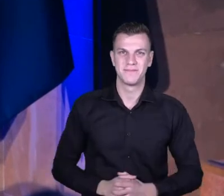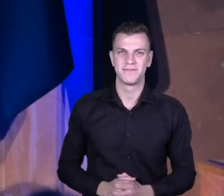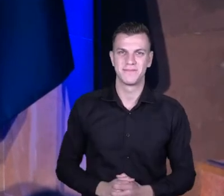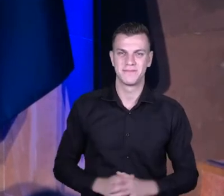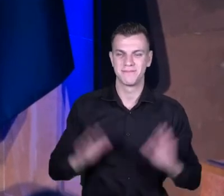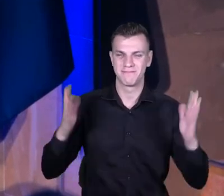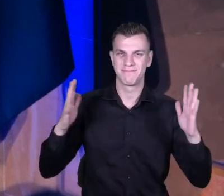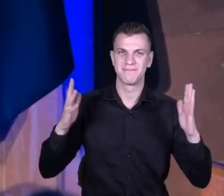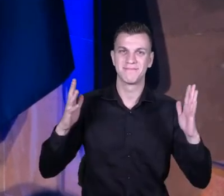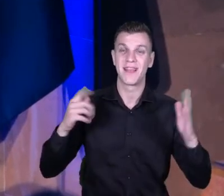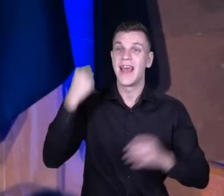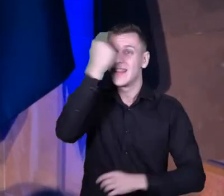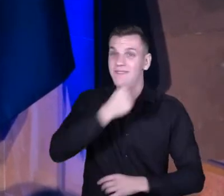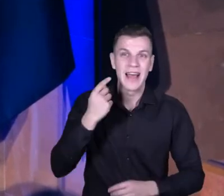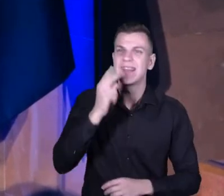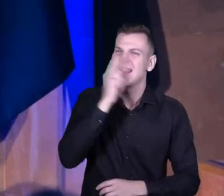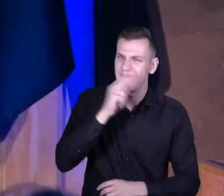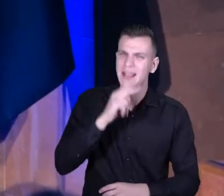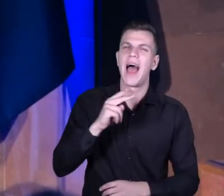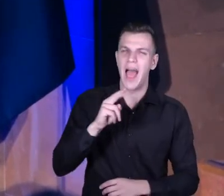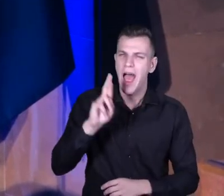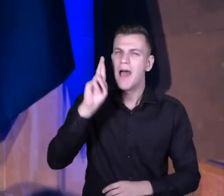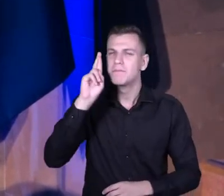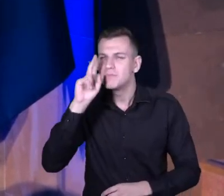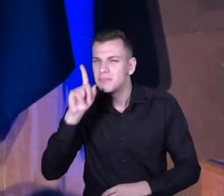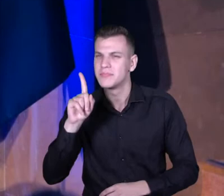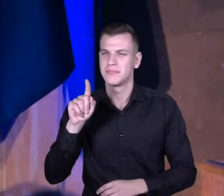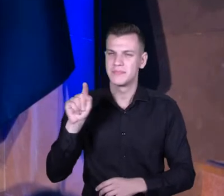Twarzy nie widzę, ale poznaję osoby nawet bez twarzy.